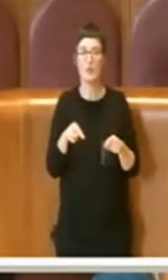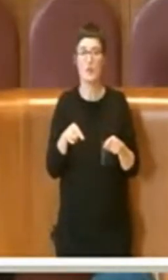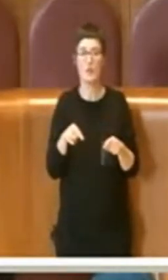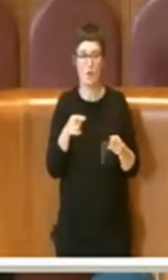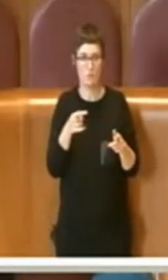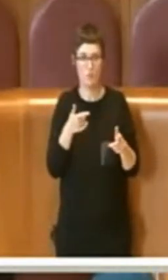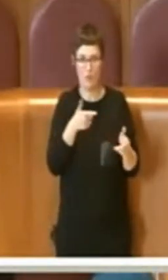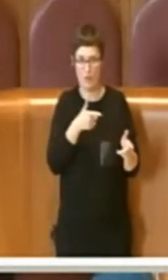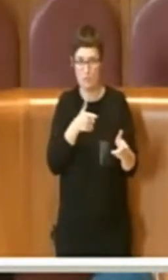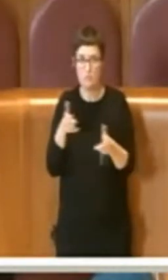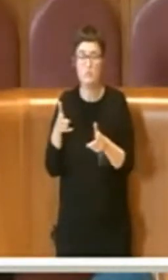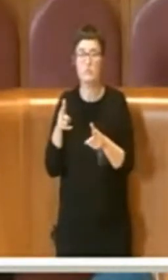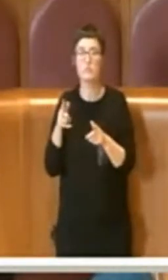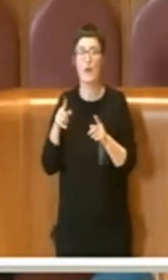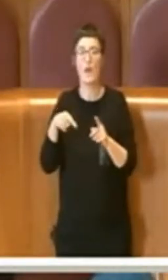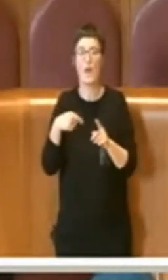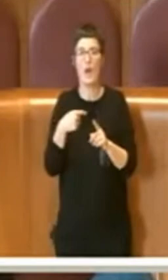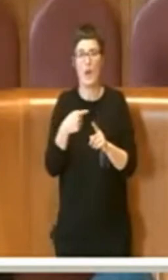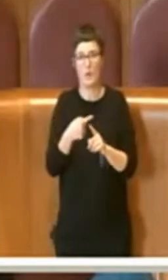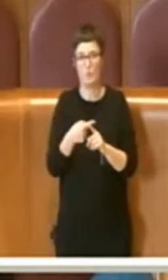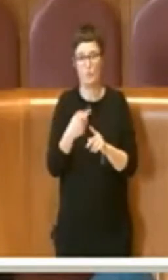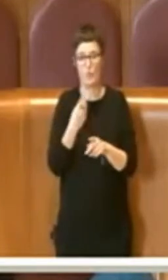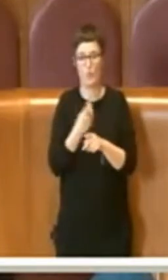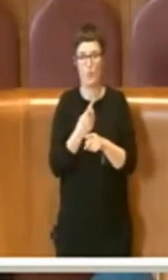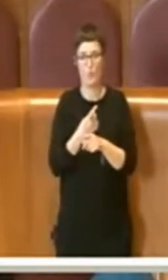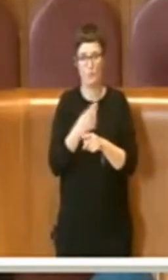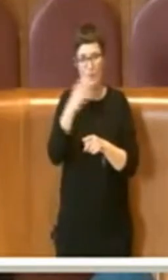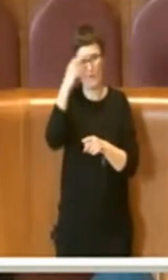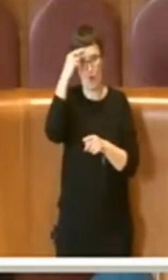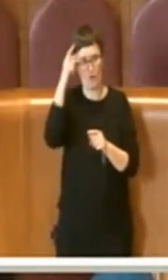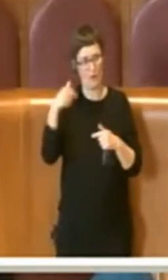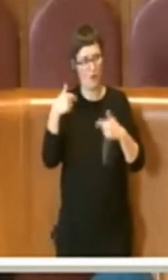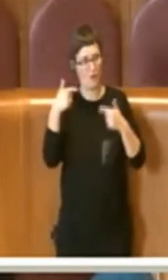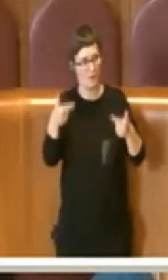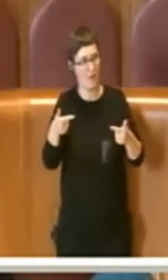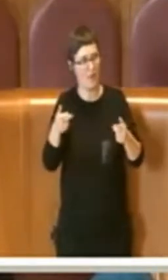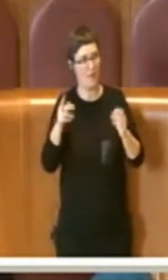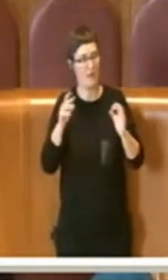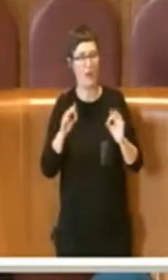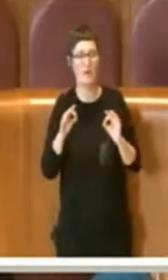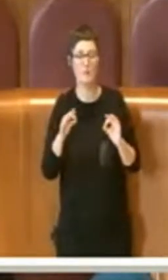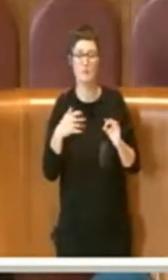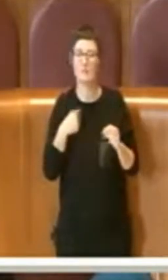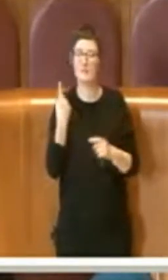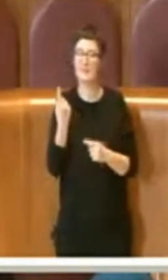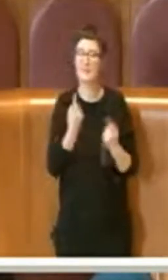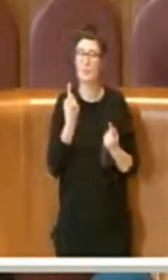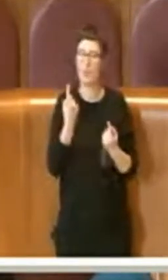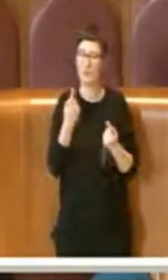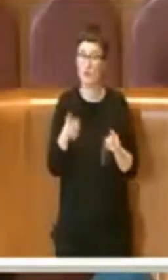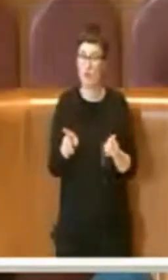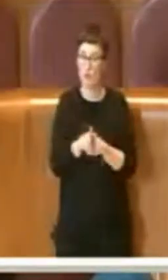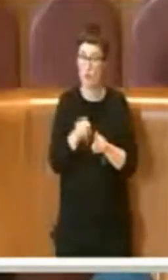tesoro che certi fatti di qualunque colore siano non debbano più ripetersi. Grazie.